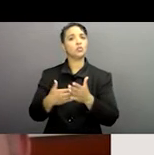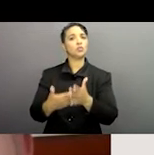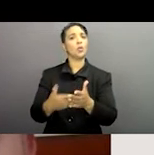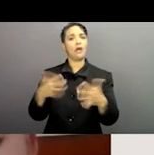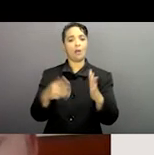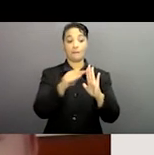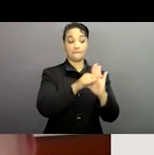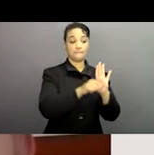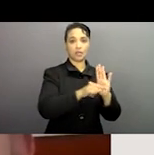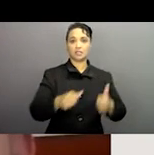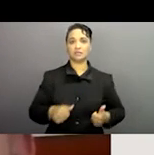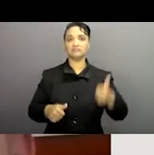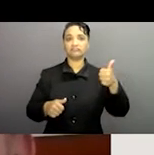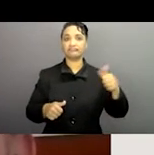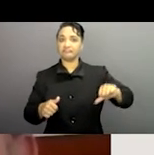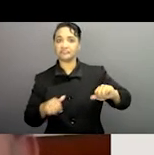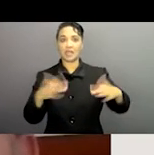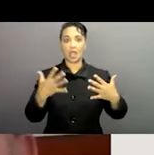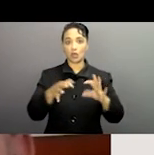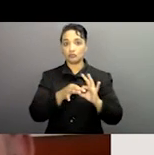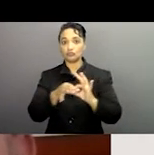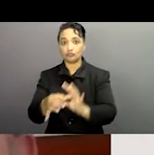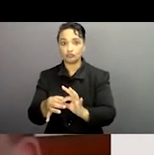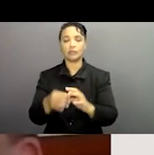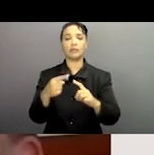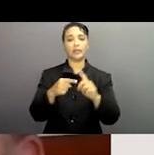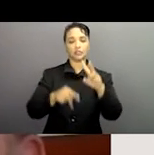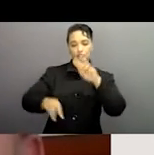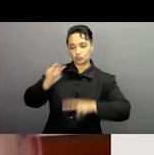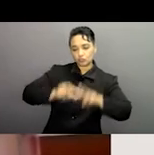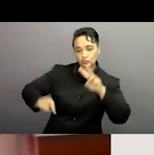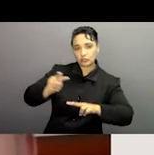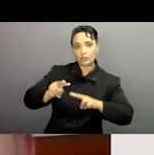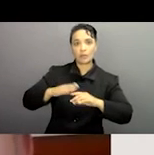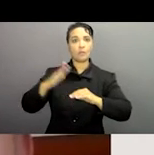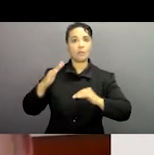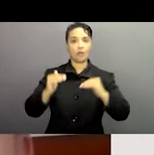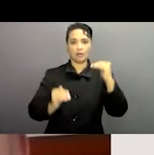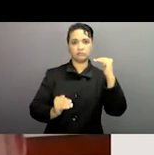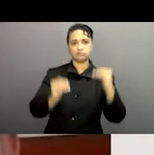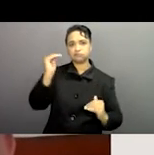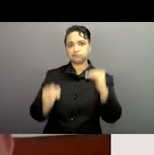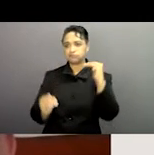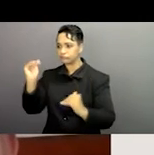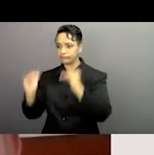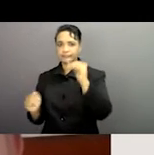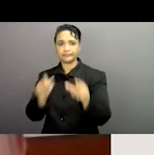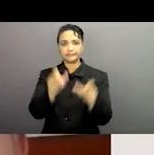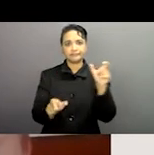sur l'efficacité de la politique. Et aussi d'essayer de passer en revue d'une manière